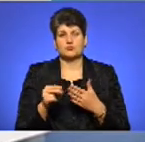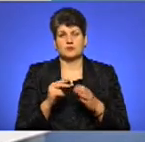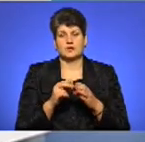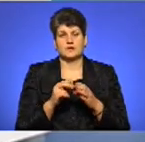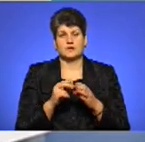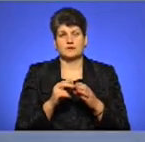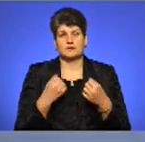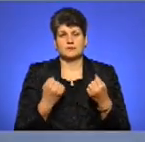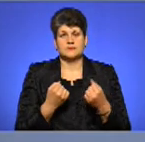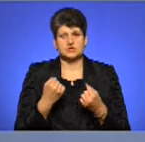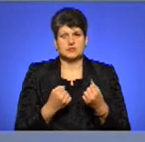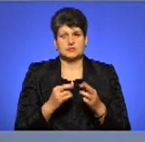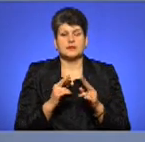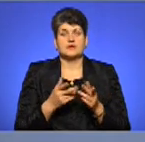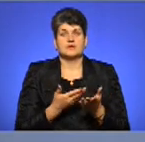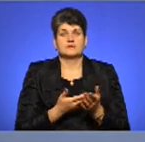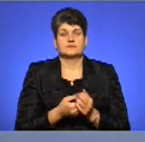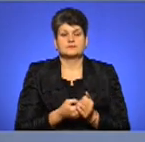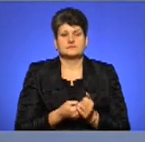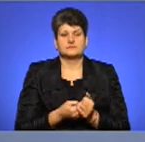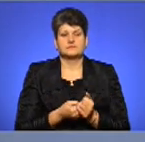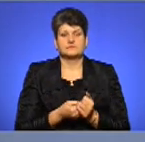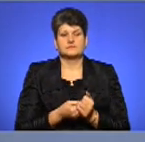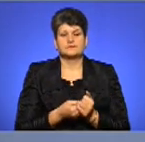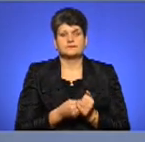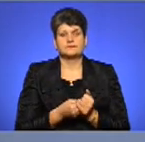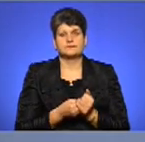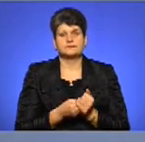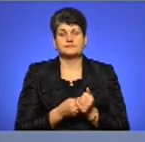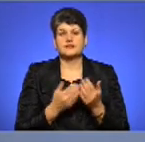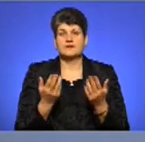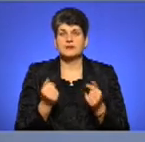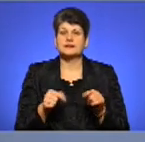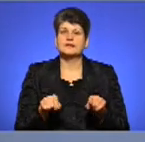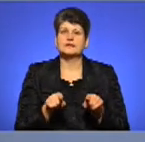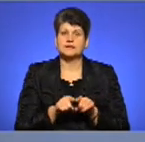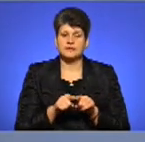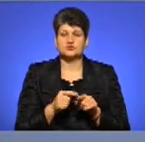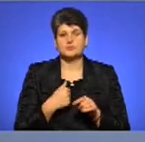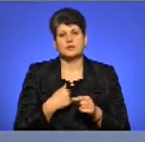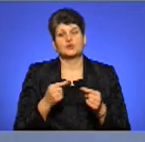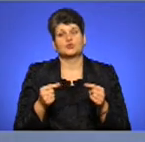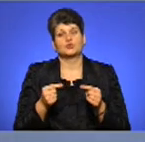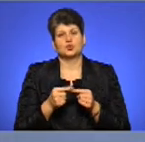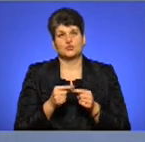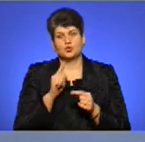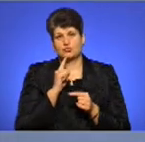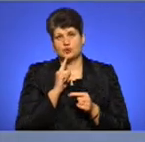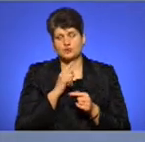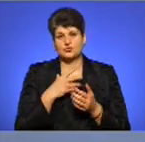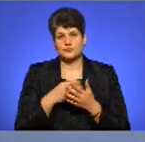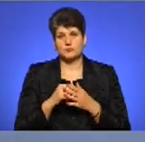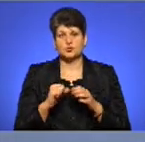їм в цьому випадку? Зараз, кажуть, змінилось трошки, давайте так, щоб я точно, поки своїми друзями